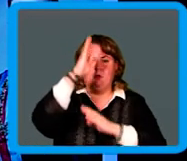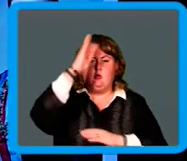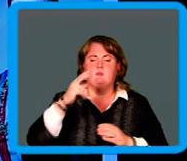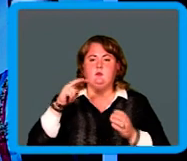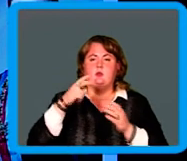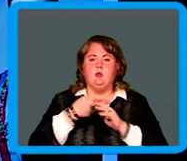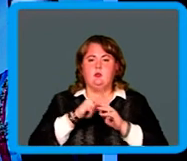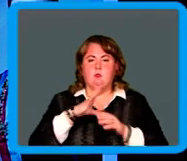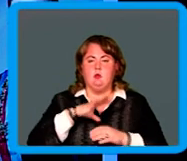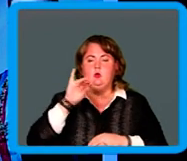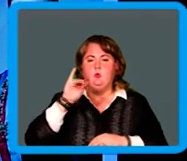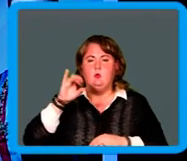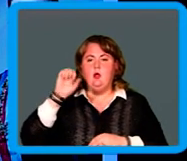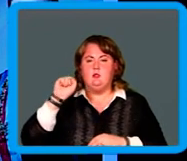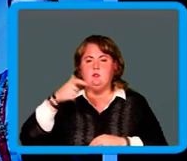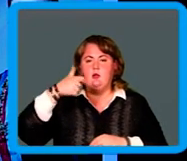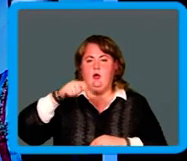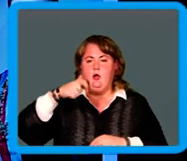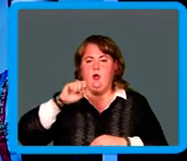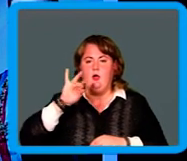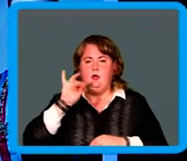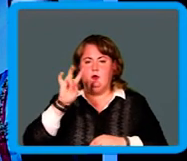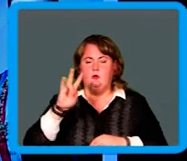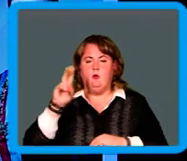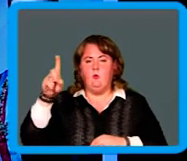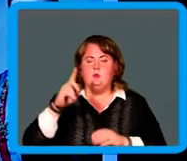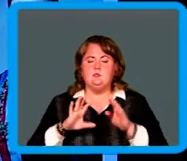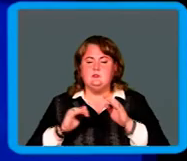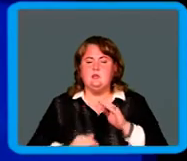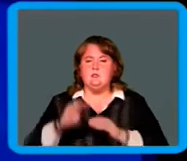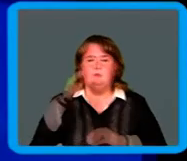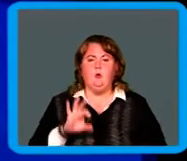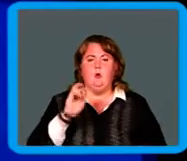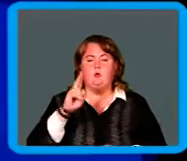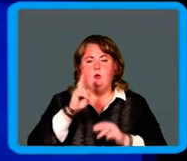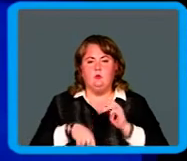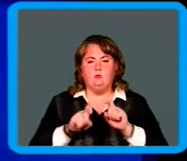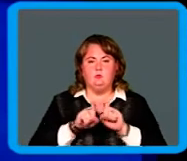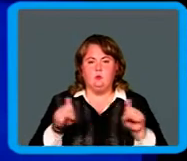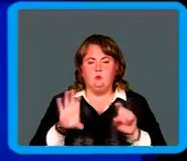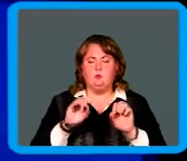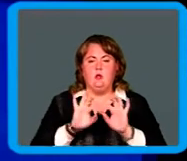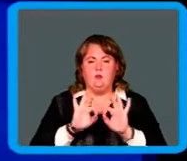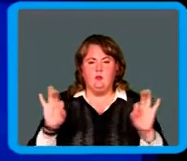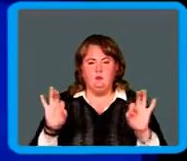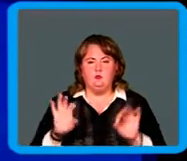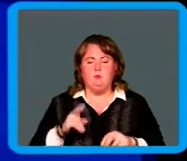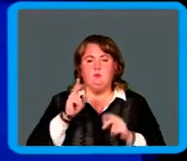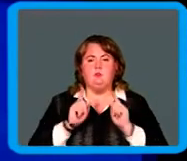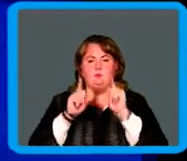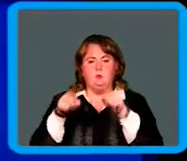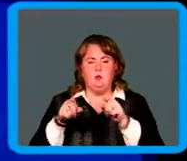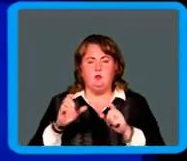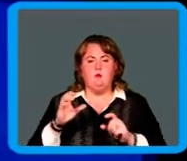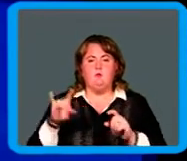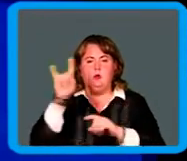Алексеевич Гагарин. Он с детства мечтал стать летчиком. Он окончил школу с отличием. Поступил